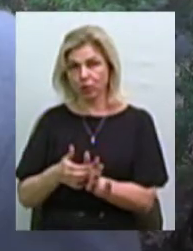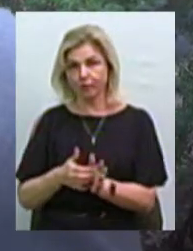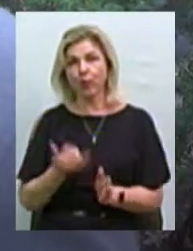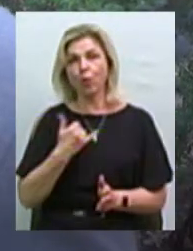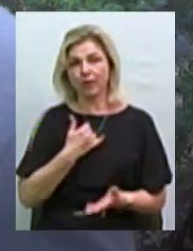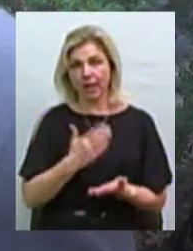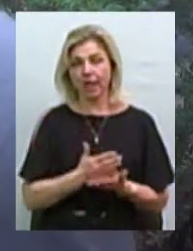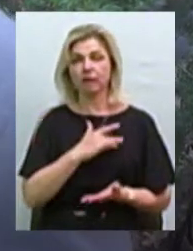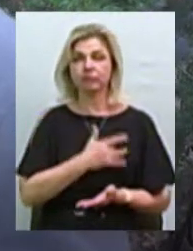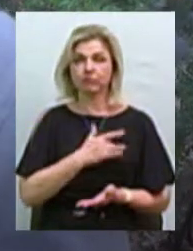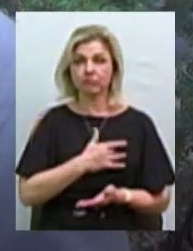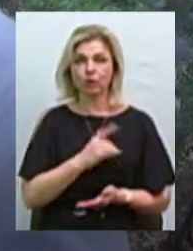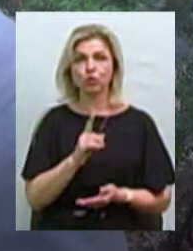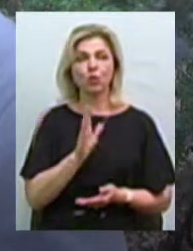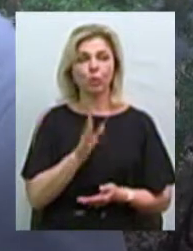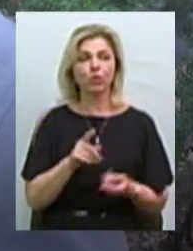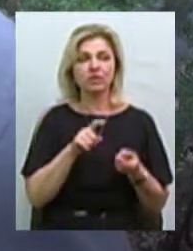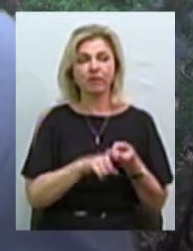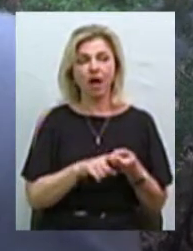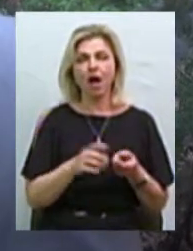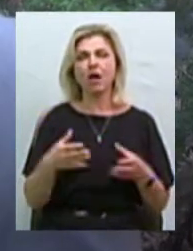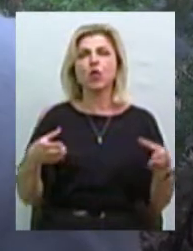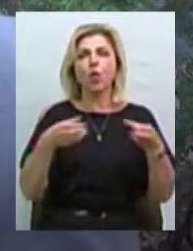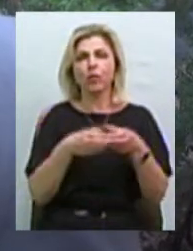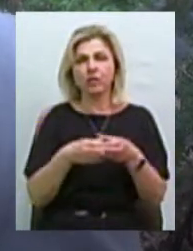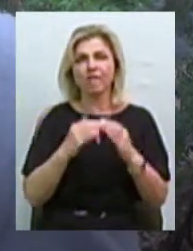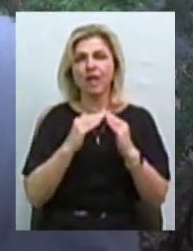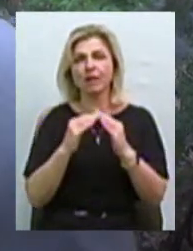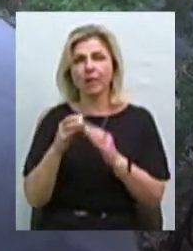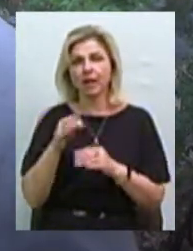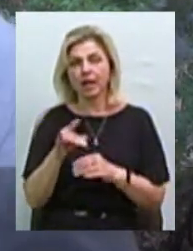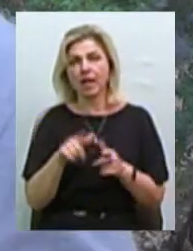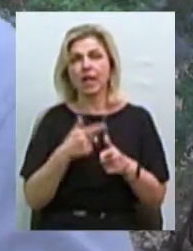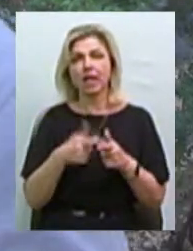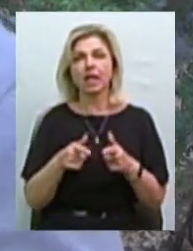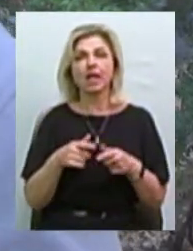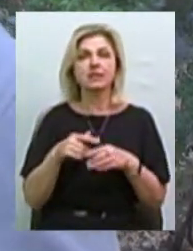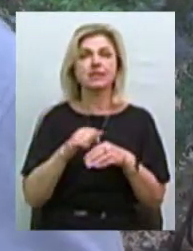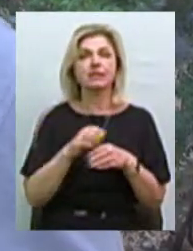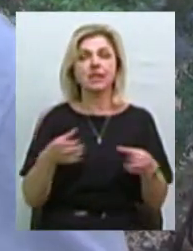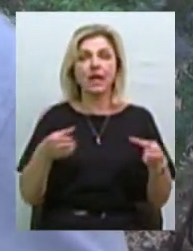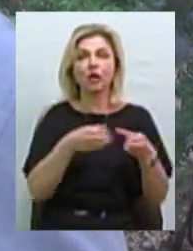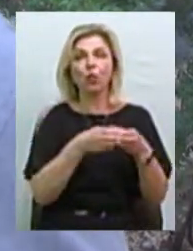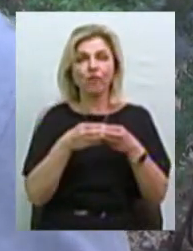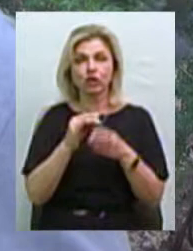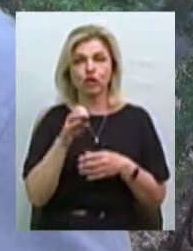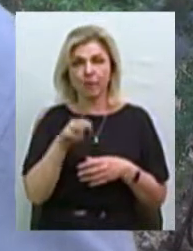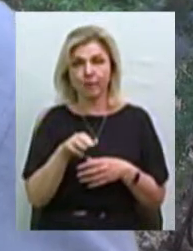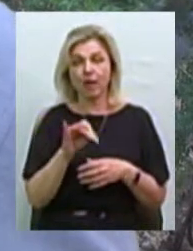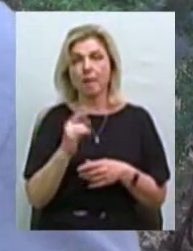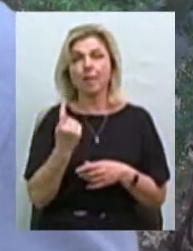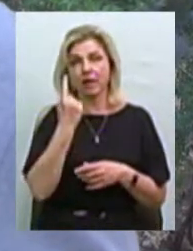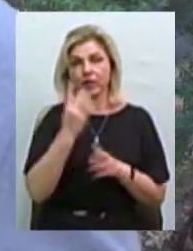будуть радитися з якимись асоціаціями фермерів, чи з професійним середовищем. І це в першу чергу